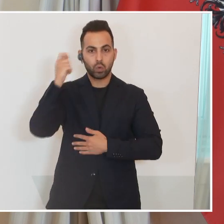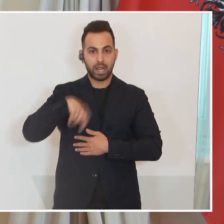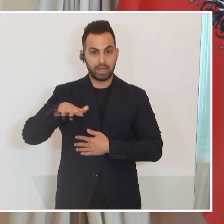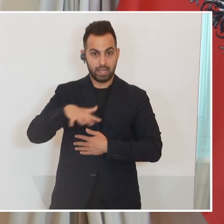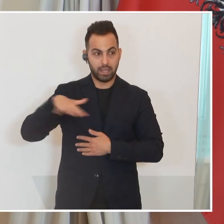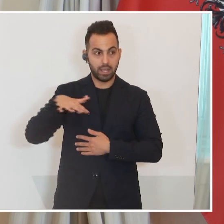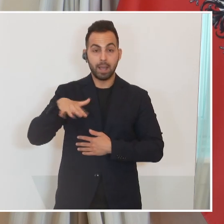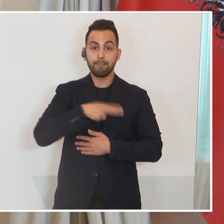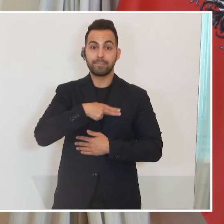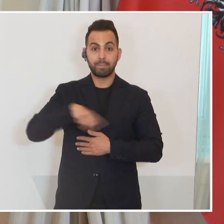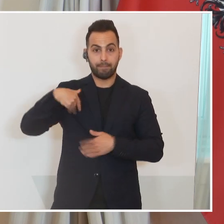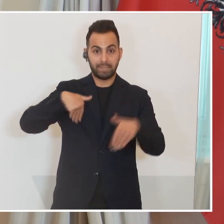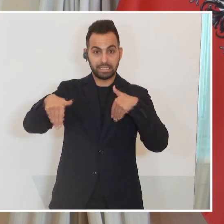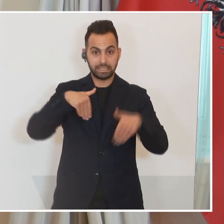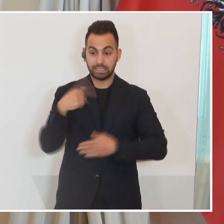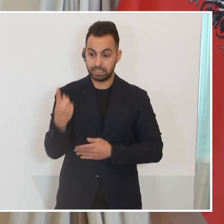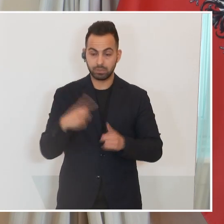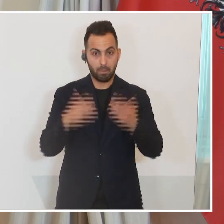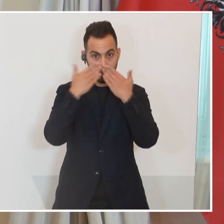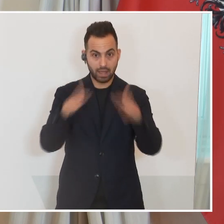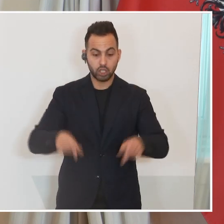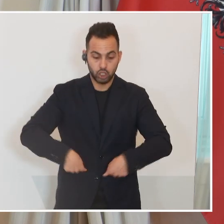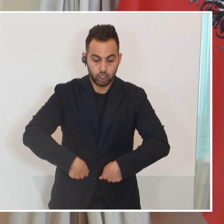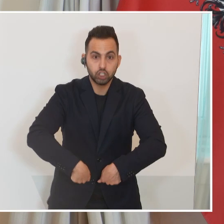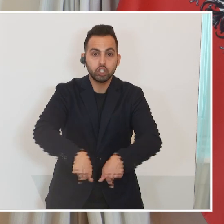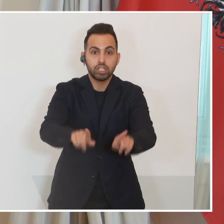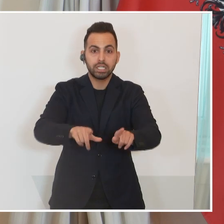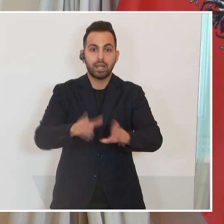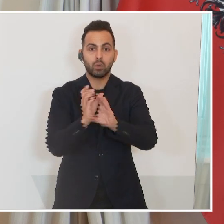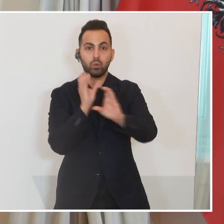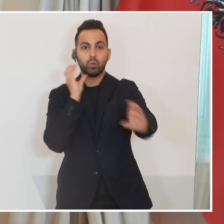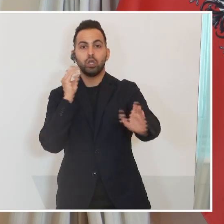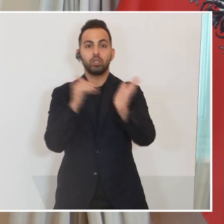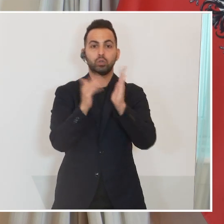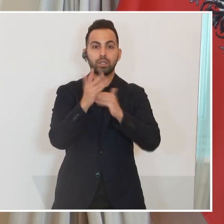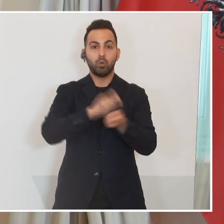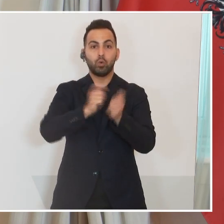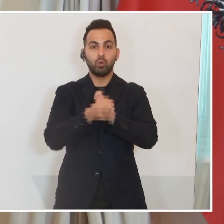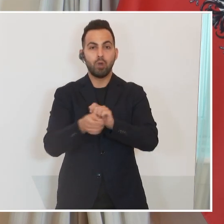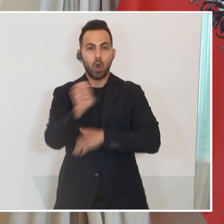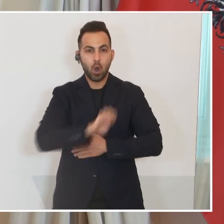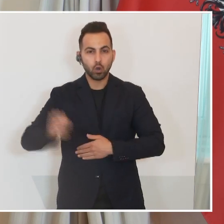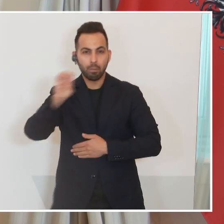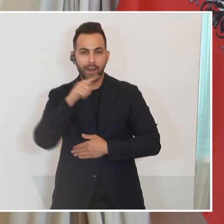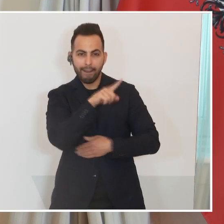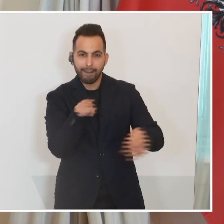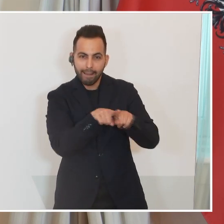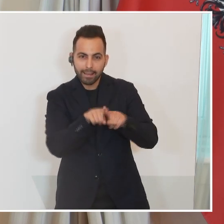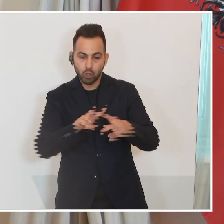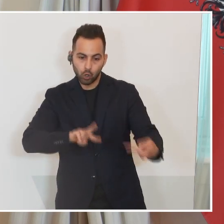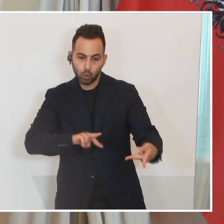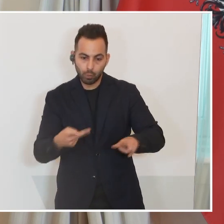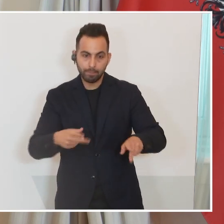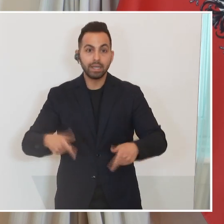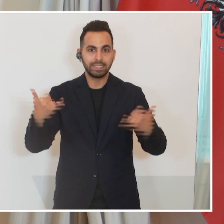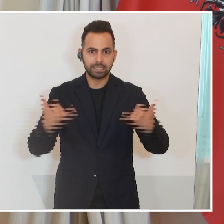Premierminister darüber gesprochen, höchstes Interesse auch das Schienensystem nachhaltig umzustellen auf das europäische. Das sind alles wichtige Investitionsprojekte, die